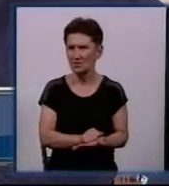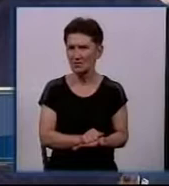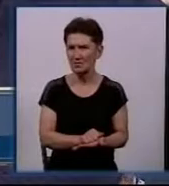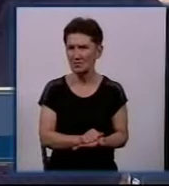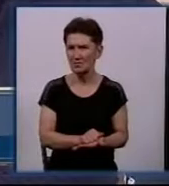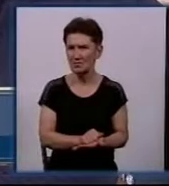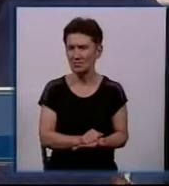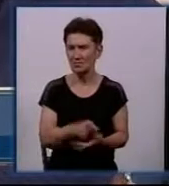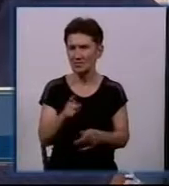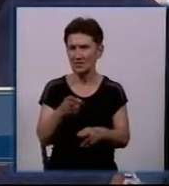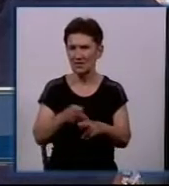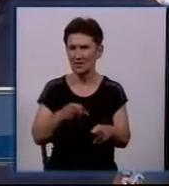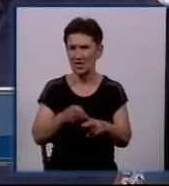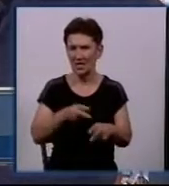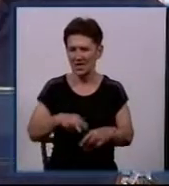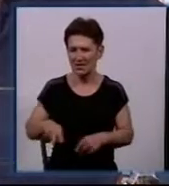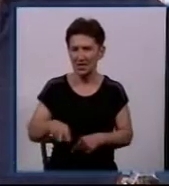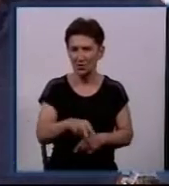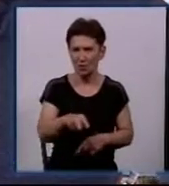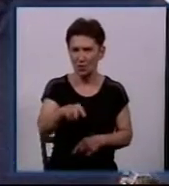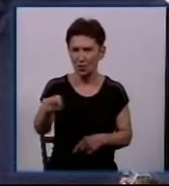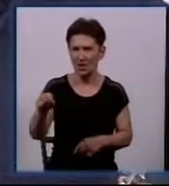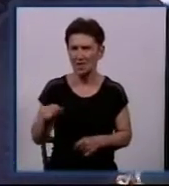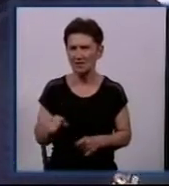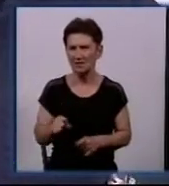– залізна дорога. Тобто залізна дорога.